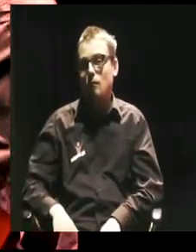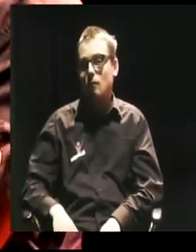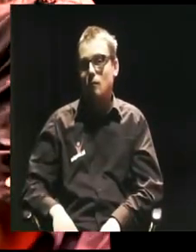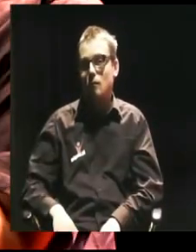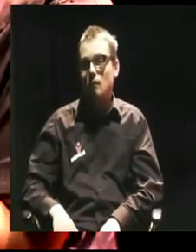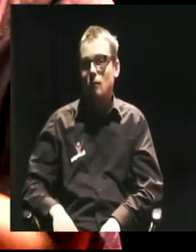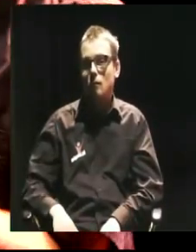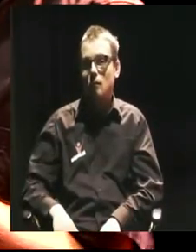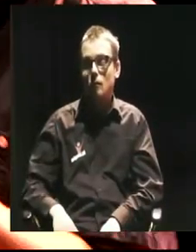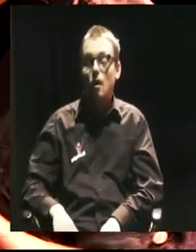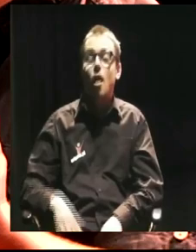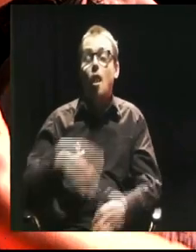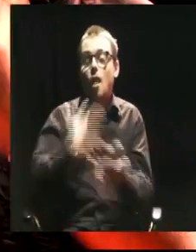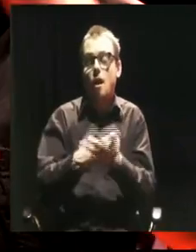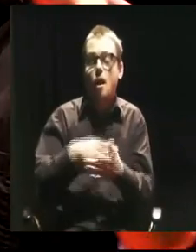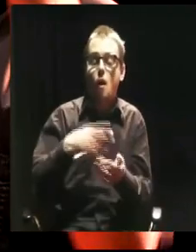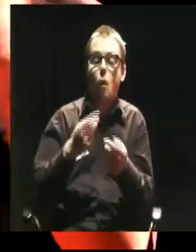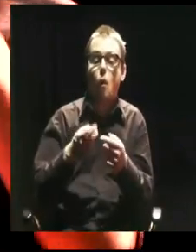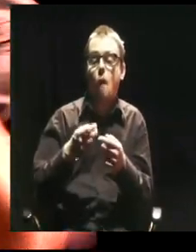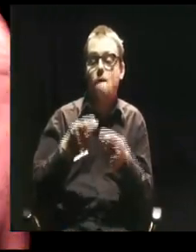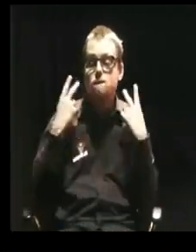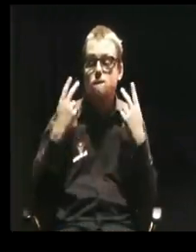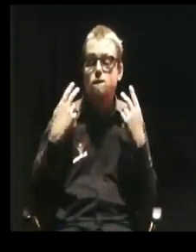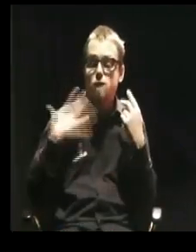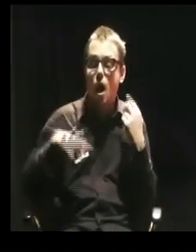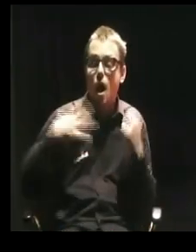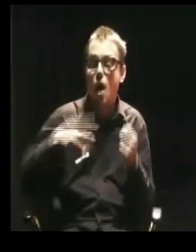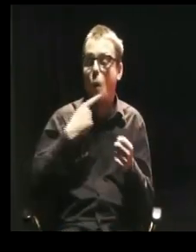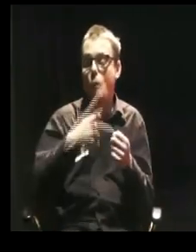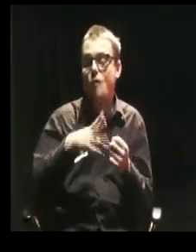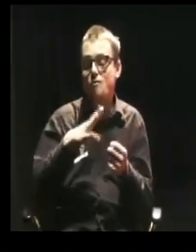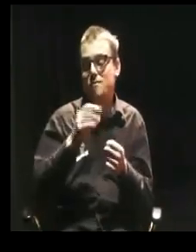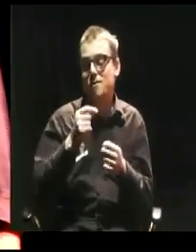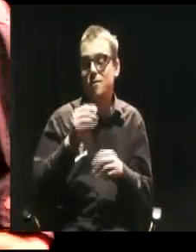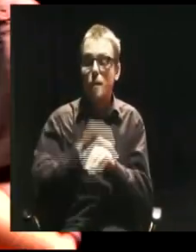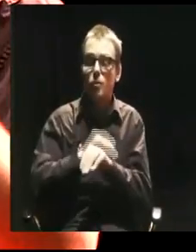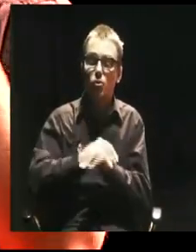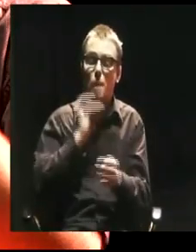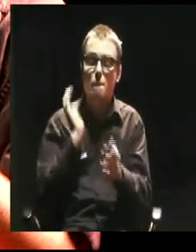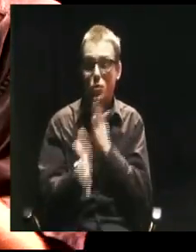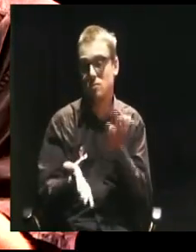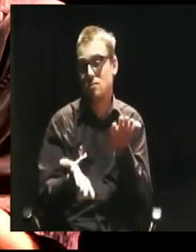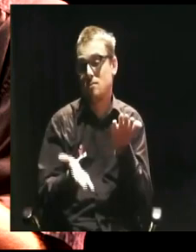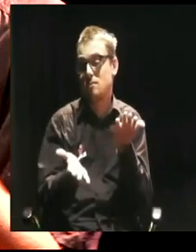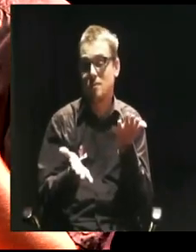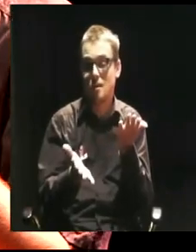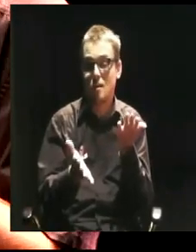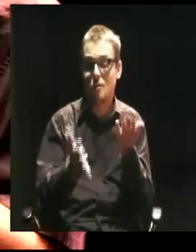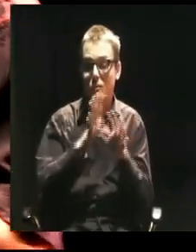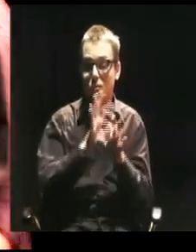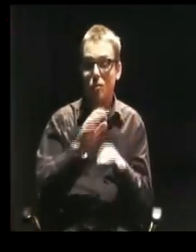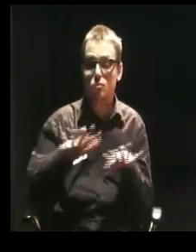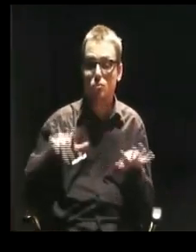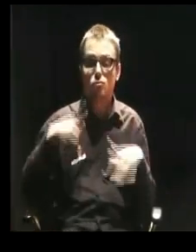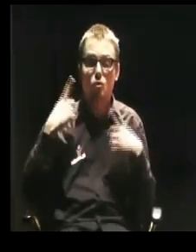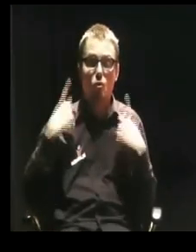Więc warto mówić prostym językiem, jeśli tylko mówi się na temat, bo mam wrażenie, że wiele osób zapomina jakby o podstawowej